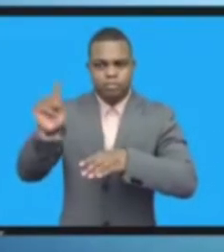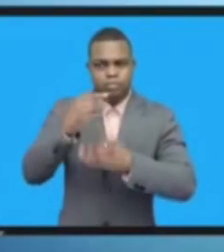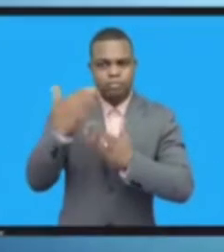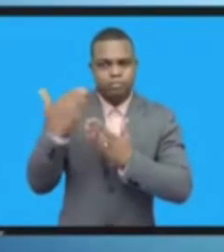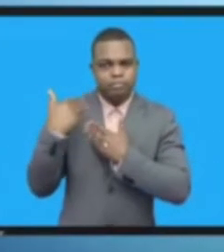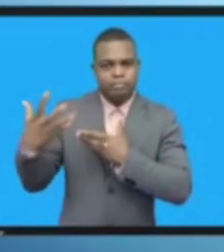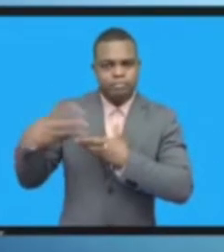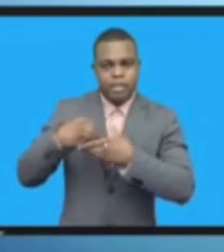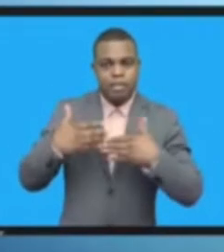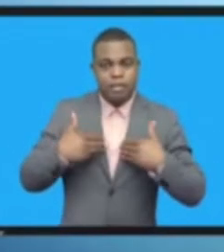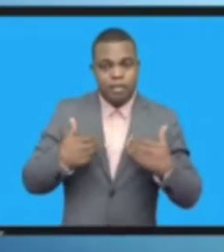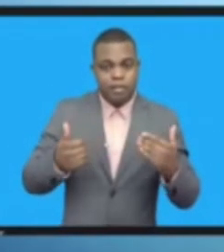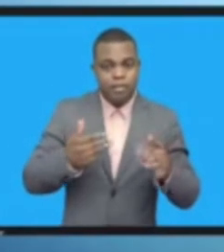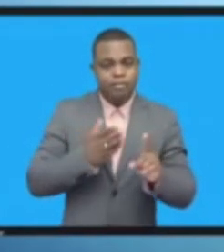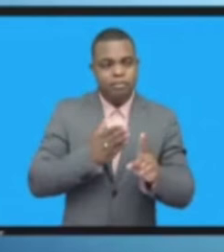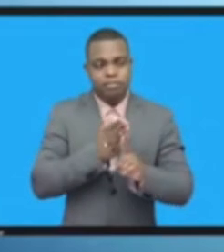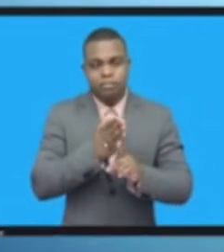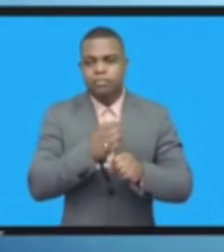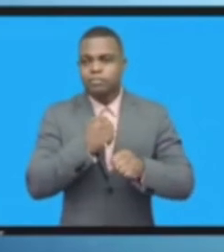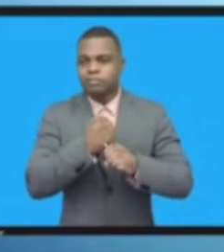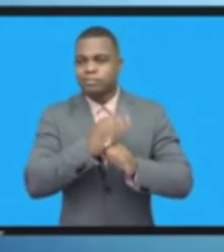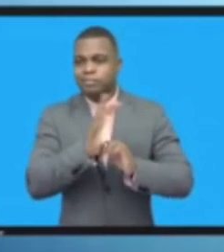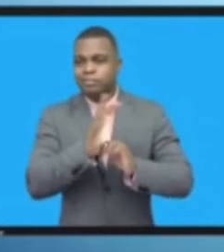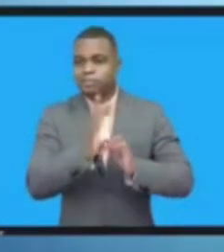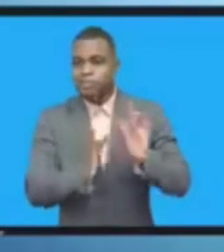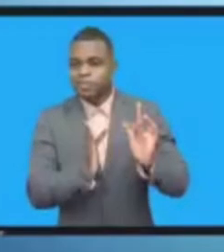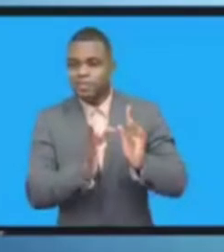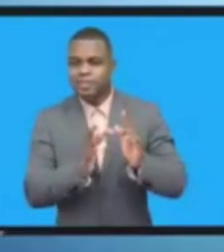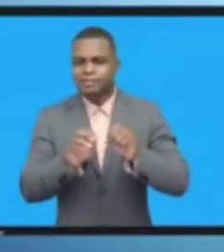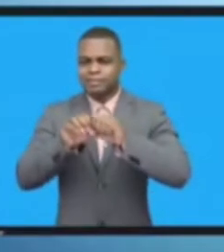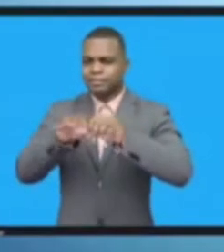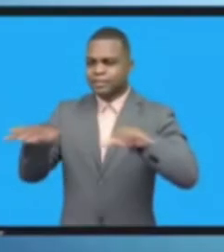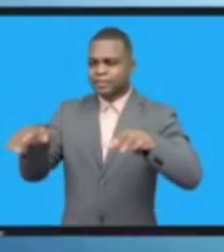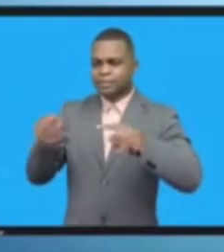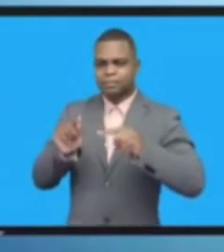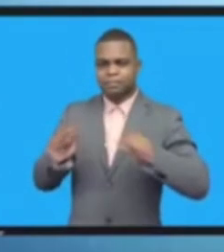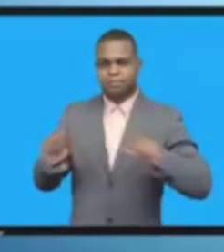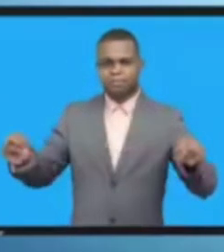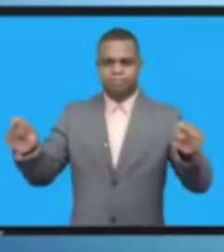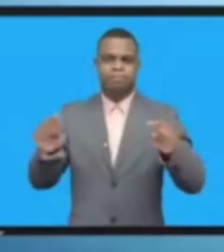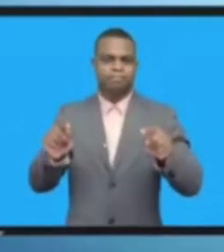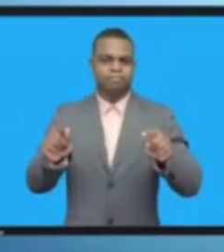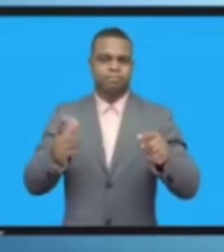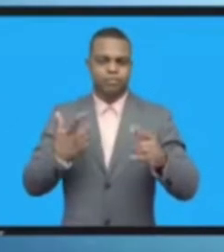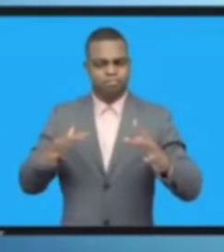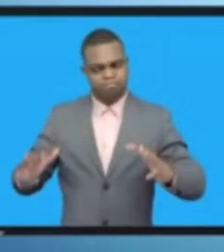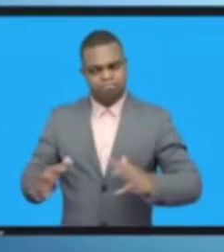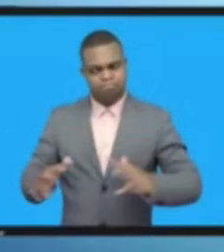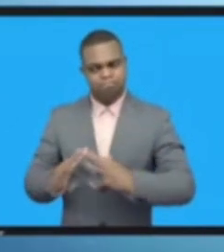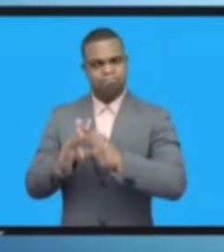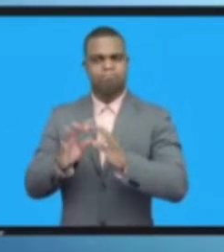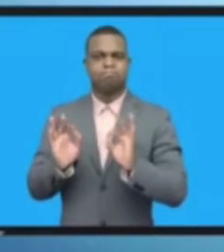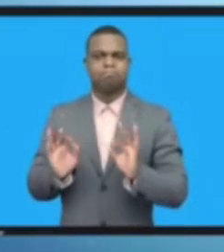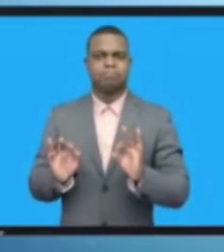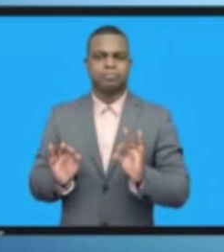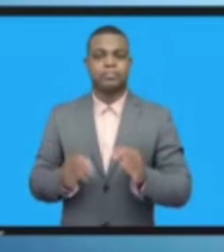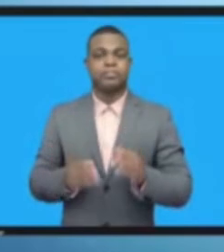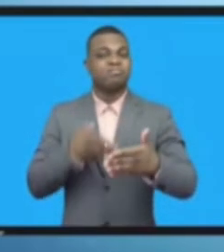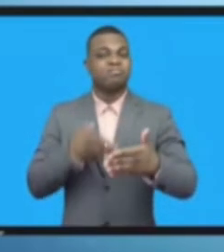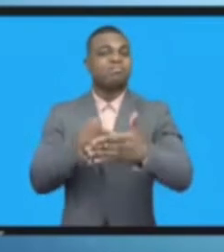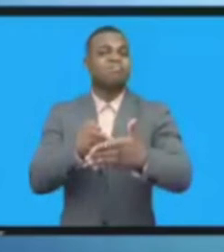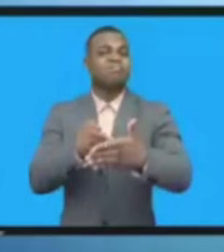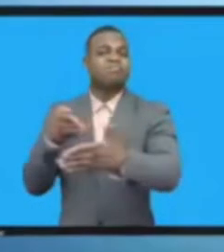ومثاهمة الإنترنت وإن التحدي هو التدليل على